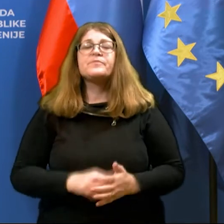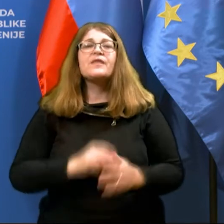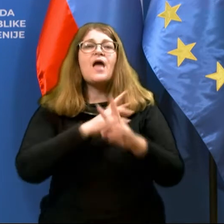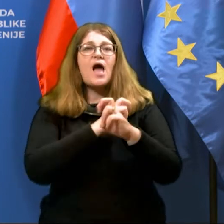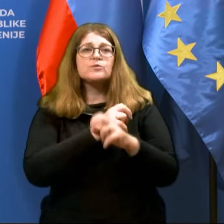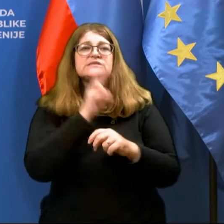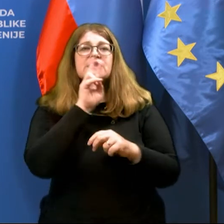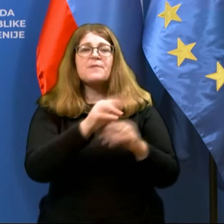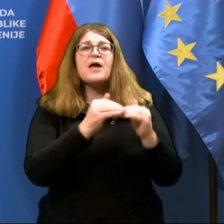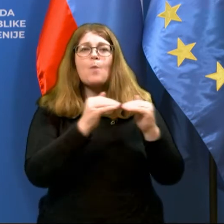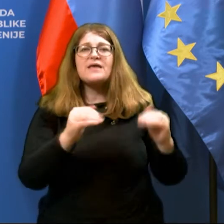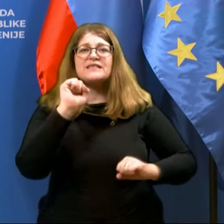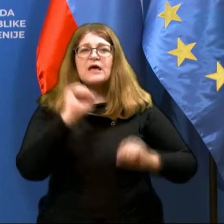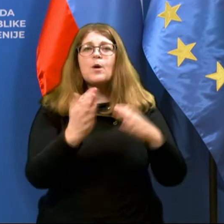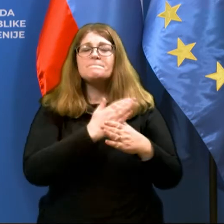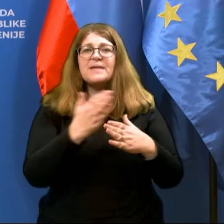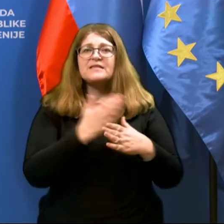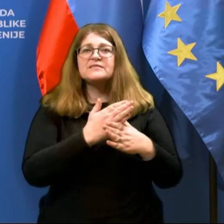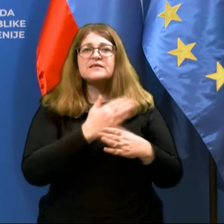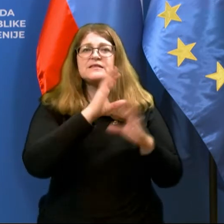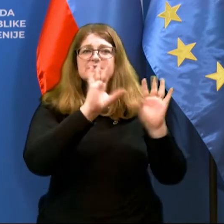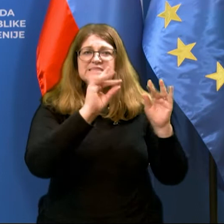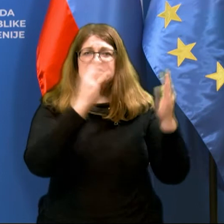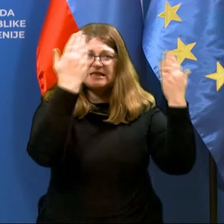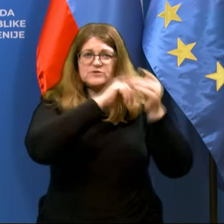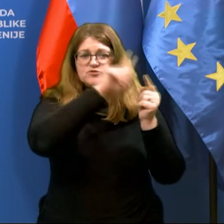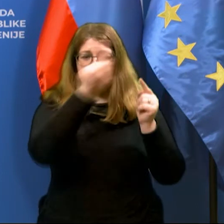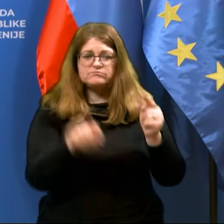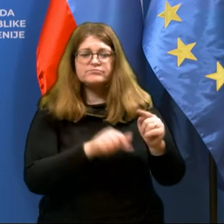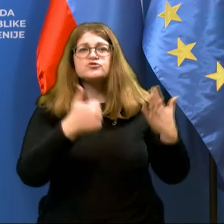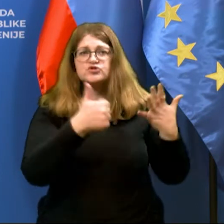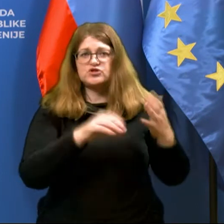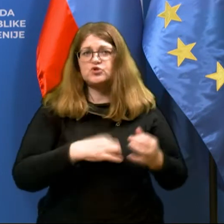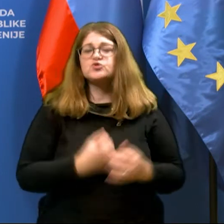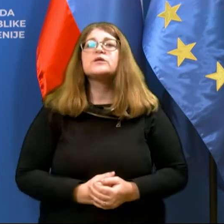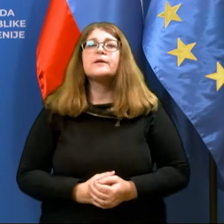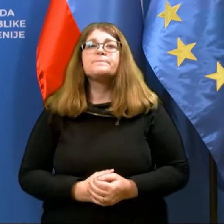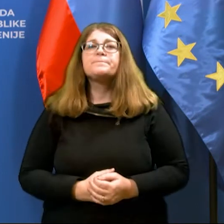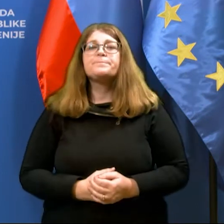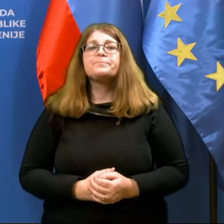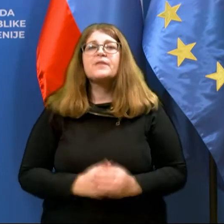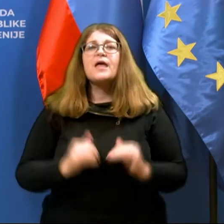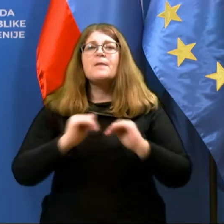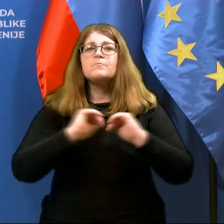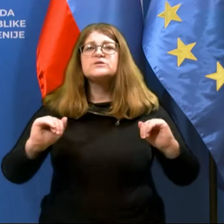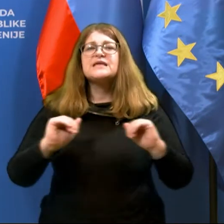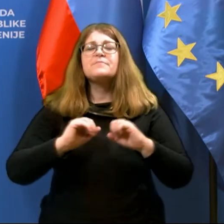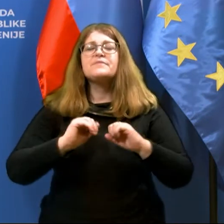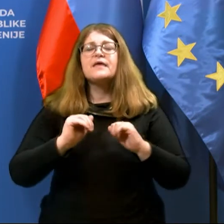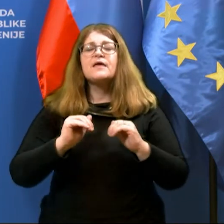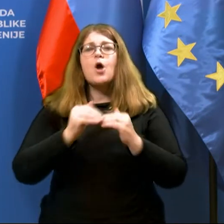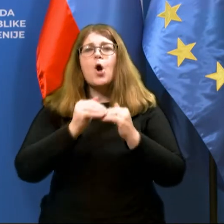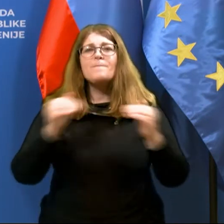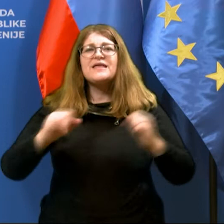Avstriji imajo omejitev gibanja med 22. in 6. uro zjutraj. Posebno umjitev gibanja